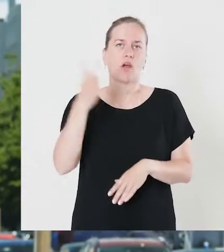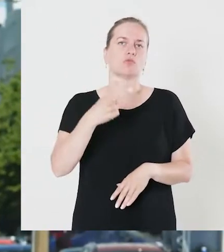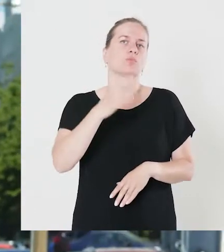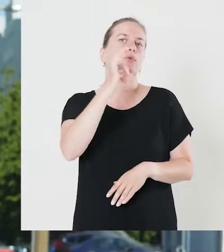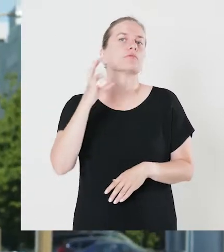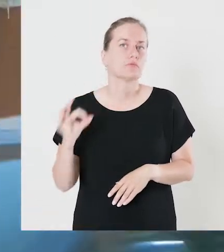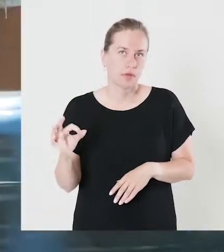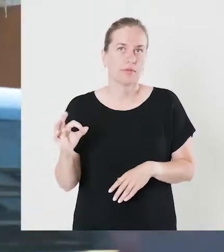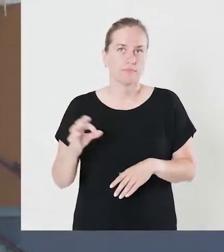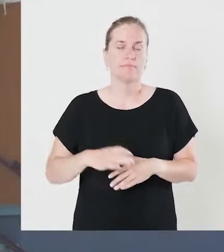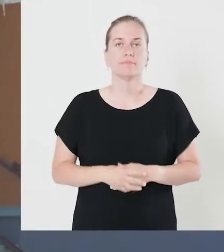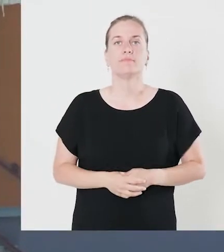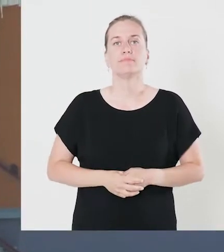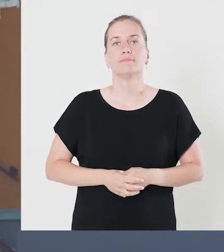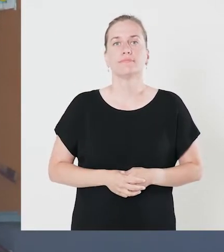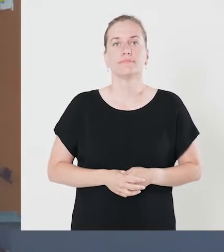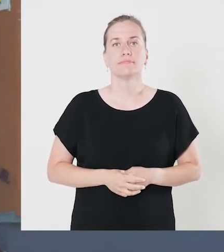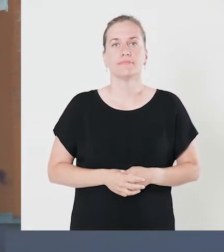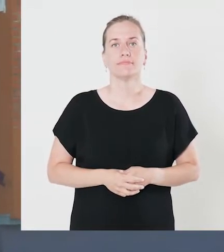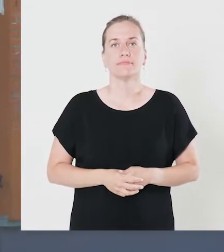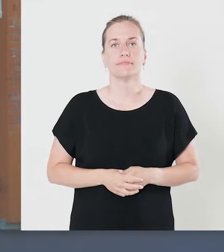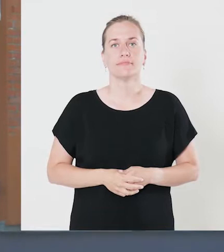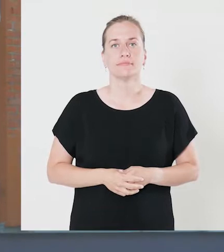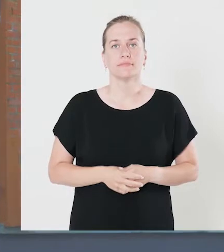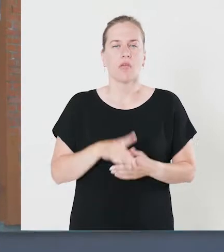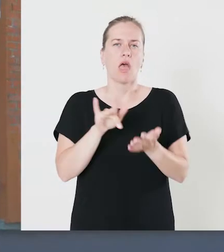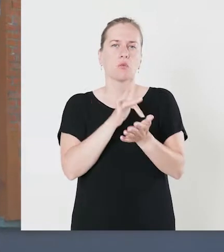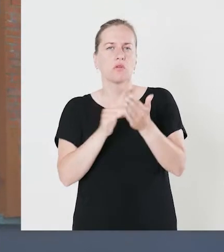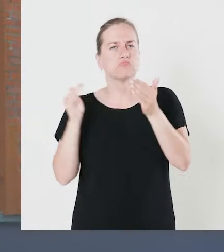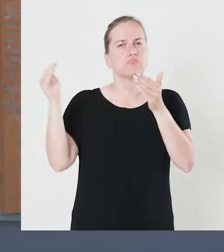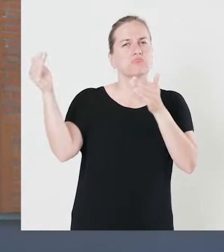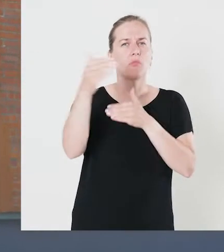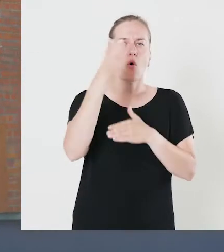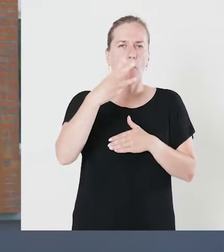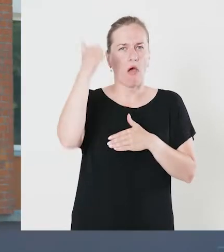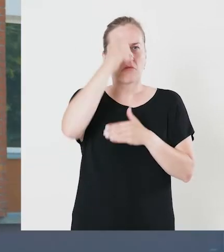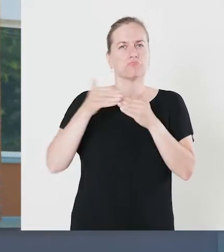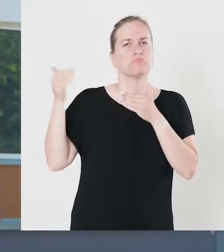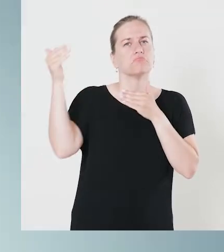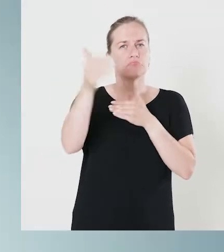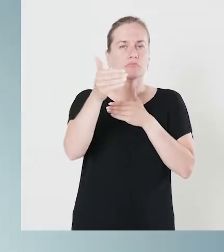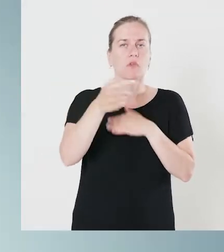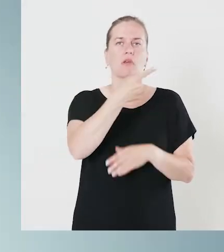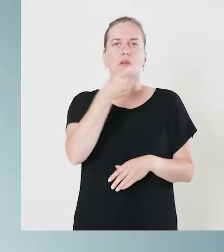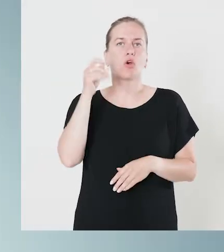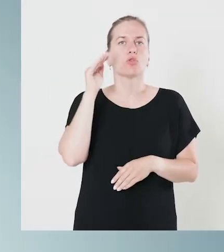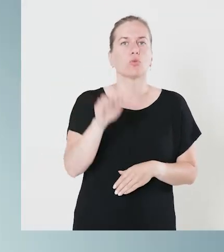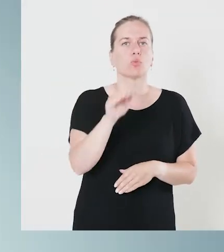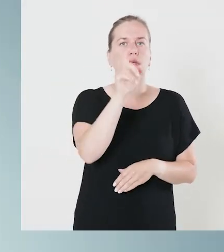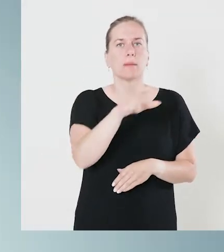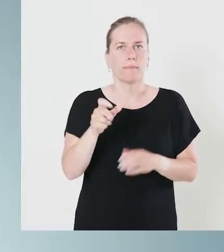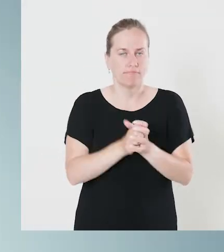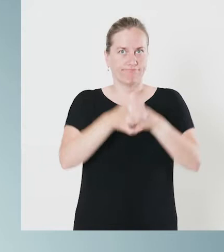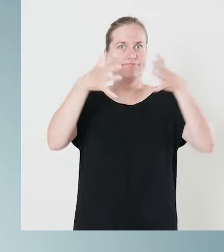rahvastikust 20%, ehk viiendiku. Ja prognoosid järgi on 30 aasta pärast meil 100 000 eakat